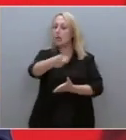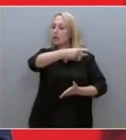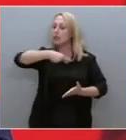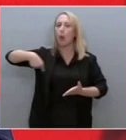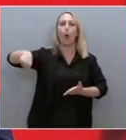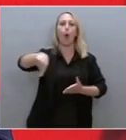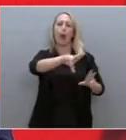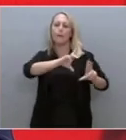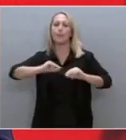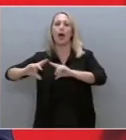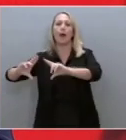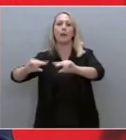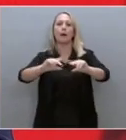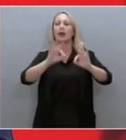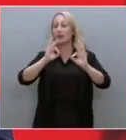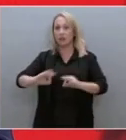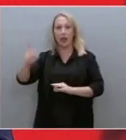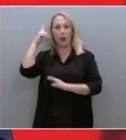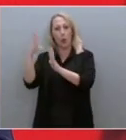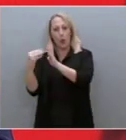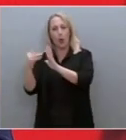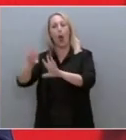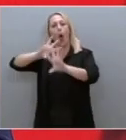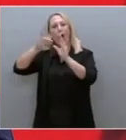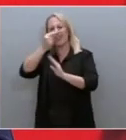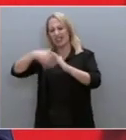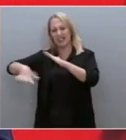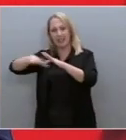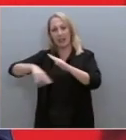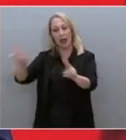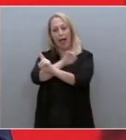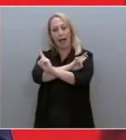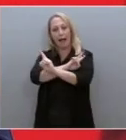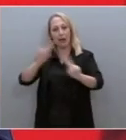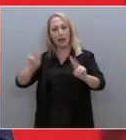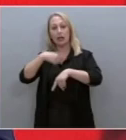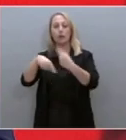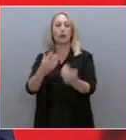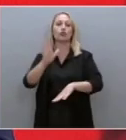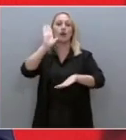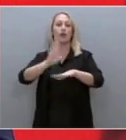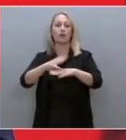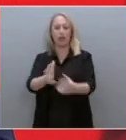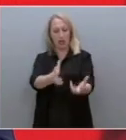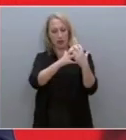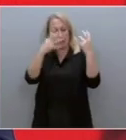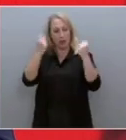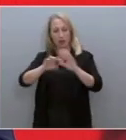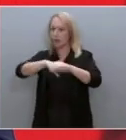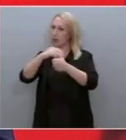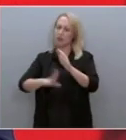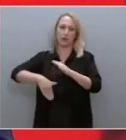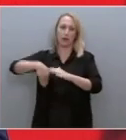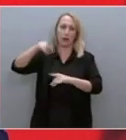και τα ζητήματα αυτά πρέπει να διελευκανθούν μέχρι τέλους και οι ευθύνες να αποδοθούν όσο ψηλά και αν βρίσκονται